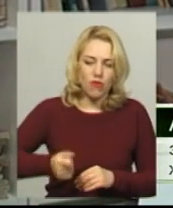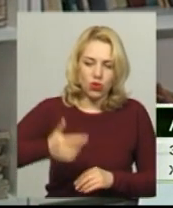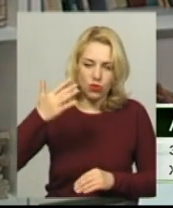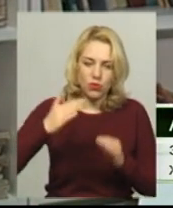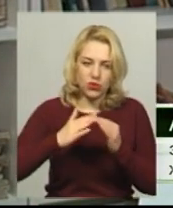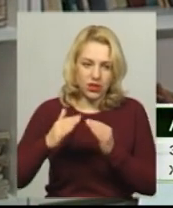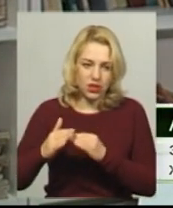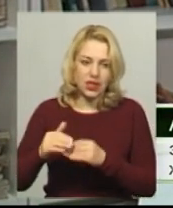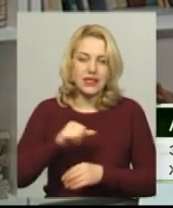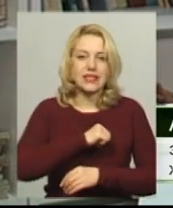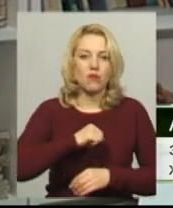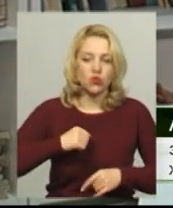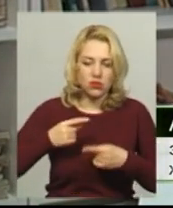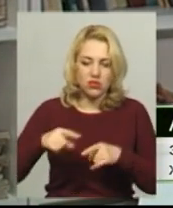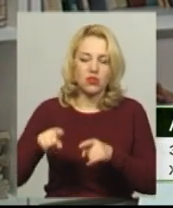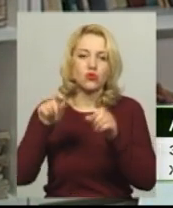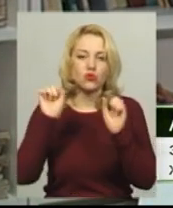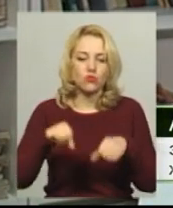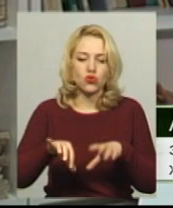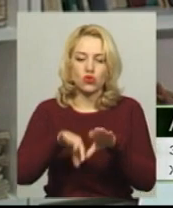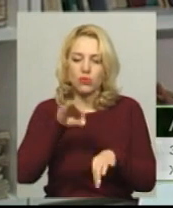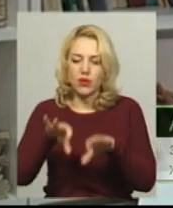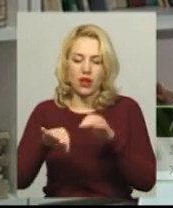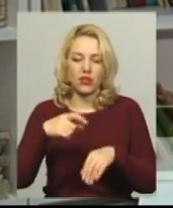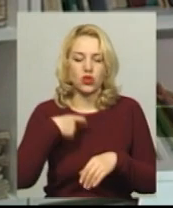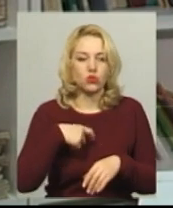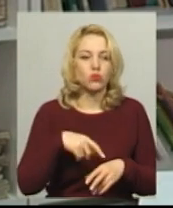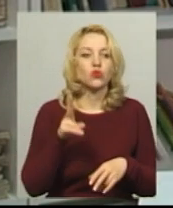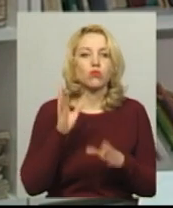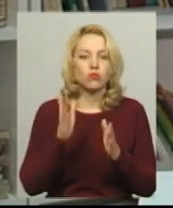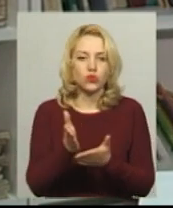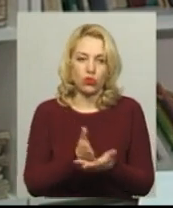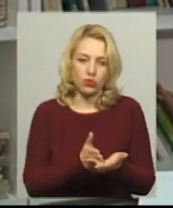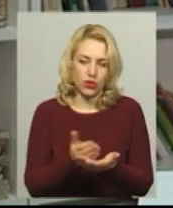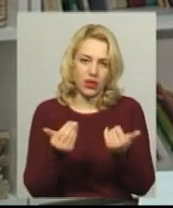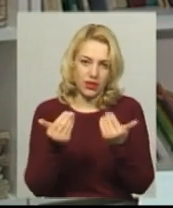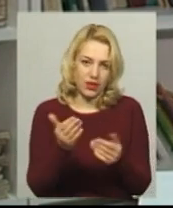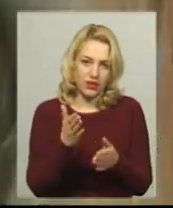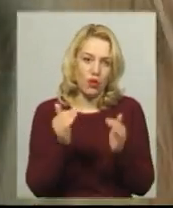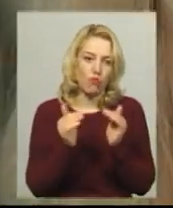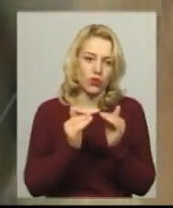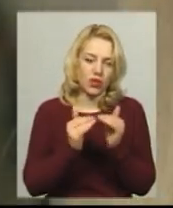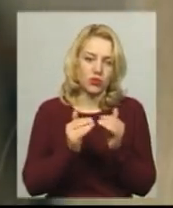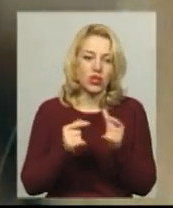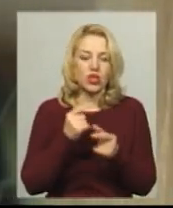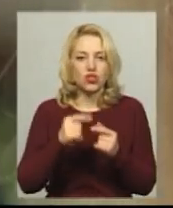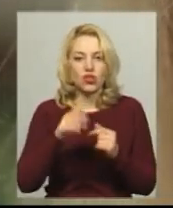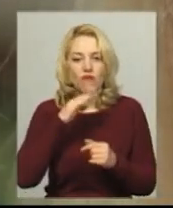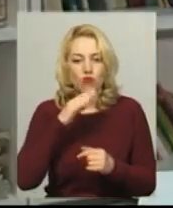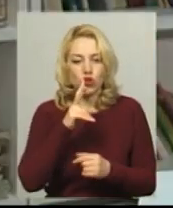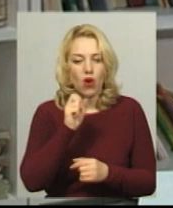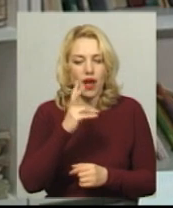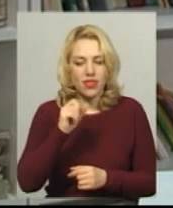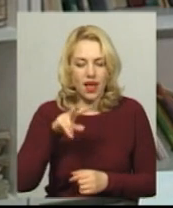будинках самостійно зможуть вибирати собі, хто буде обслуговувати їхні будинки. Чи водоканал, чи